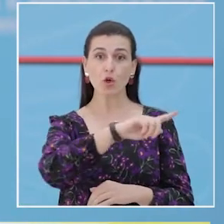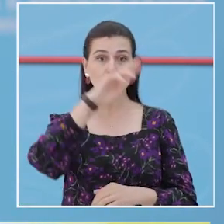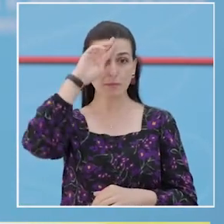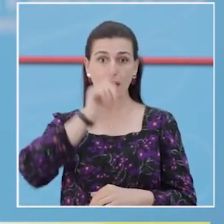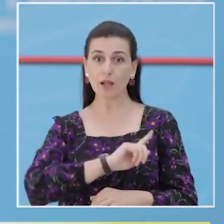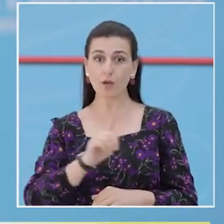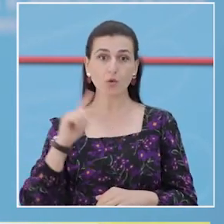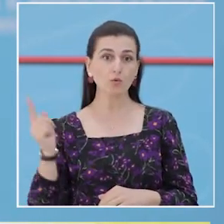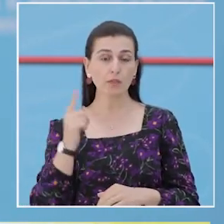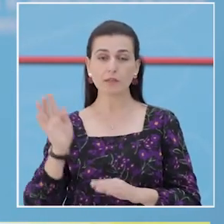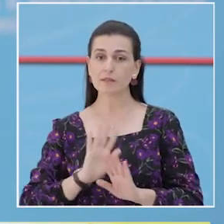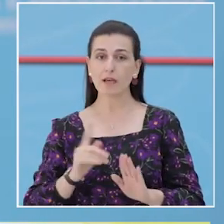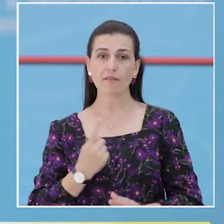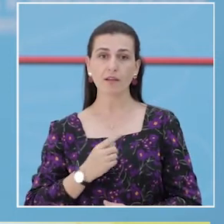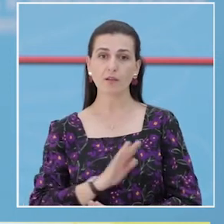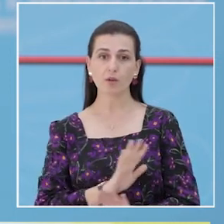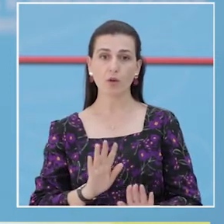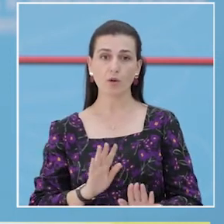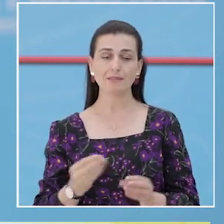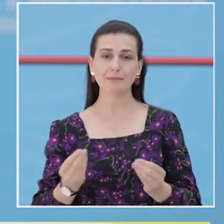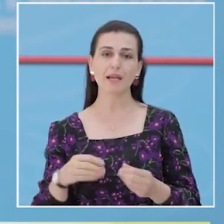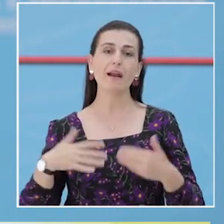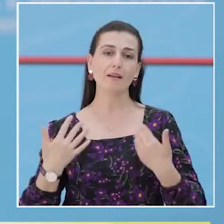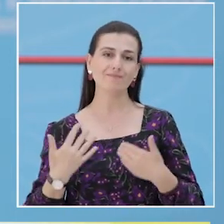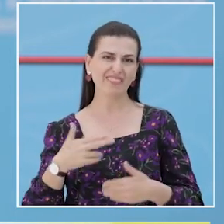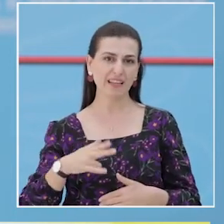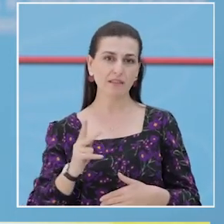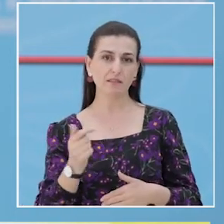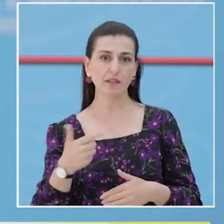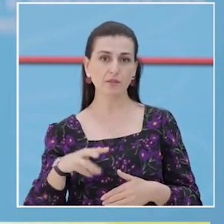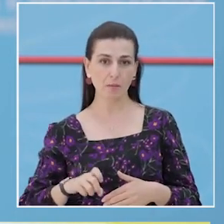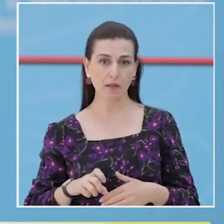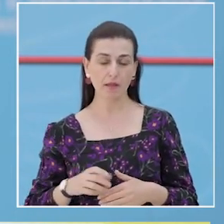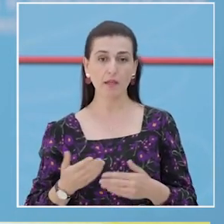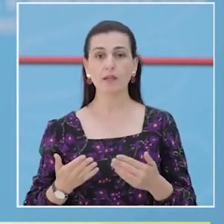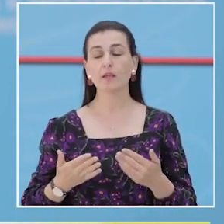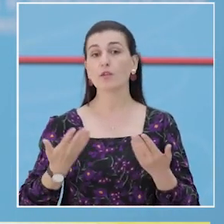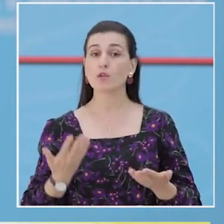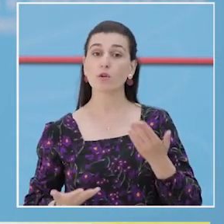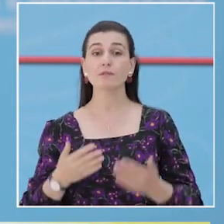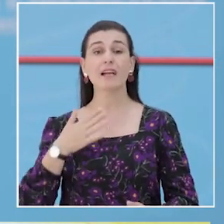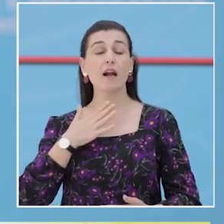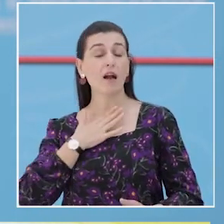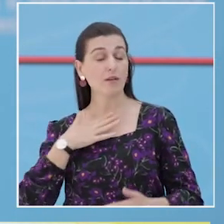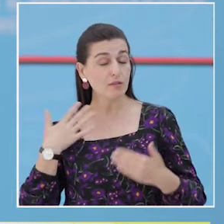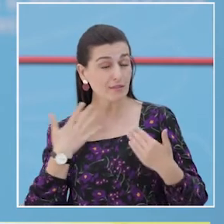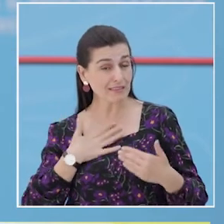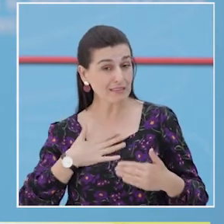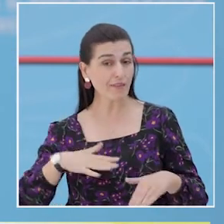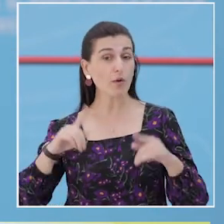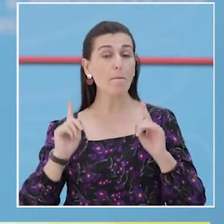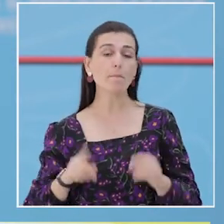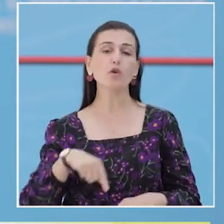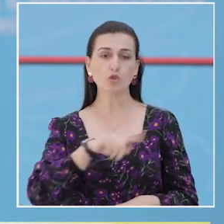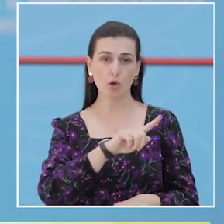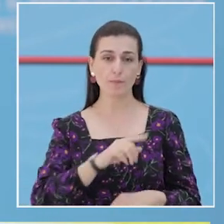vazhdojni të komunikoni me telefonë në mjeku në familjes dhe evitojni sa më shumë tjetë mundur kontaktet me institucionet shëndetsora. Për shdo